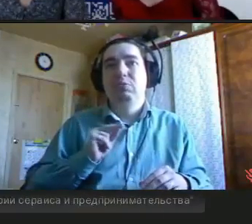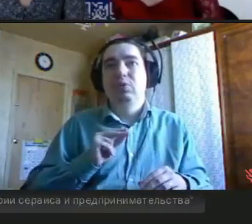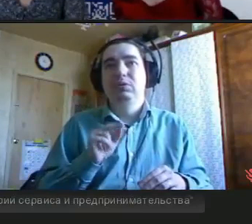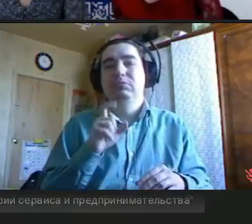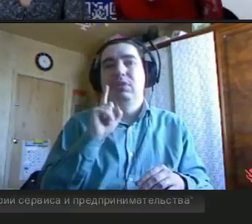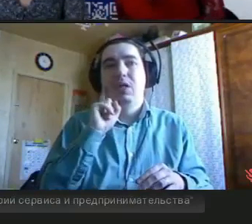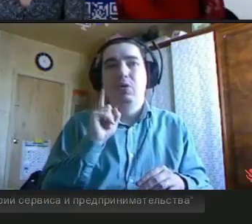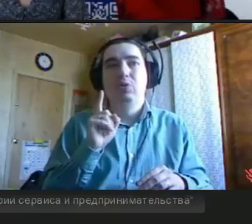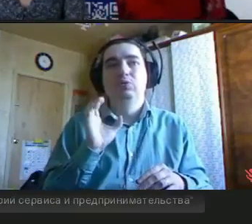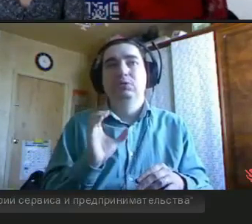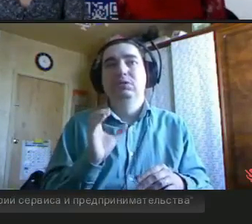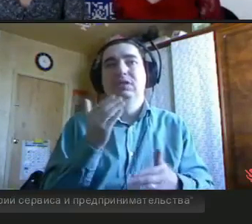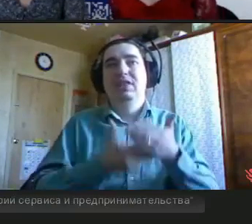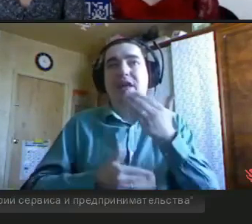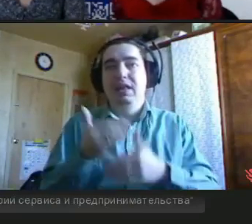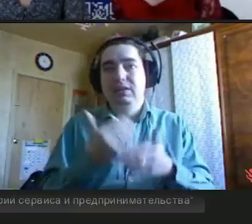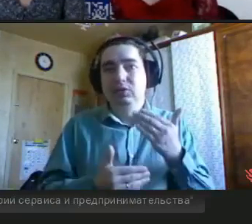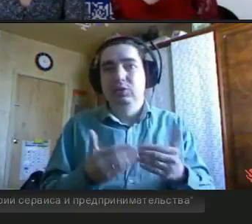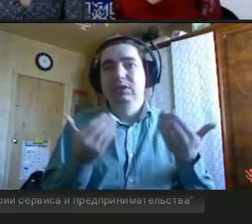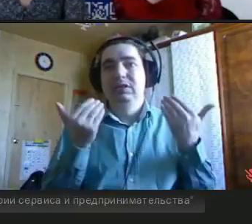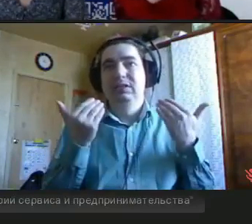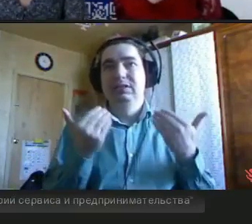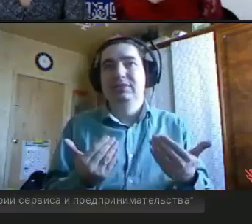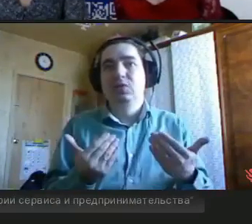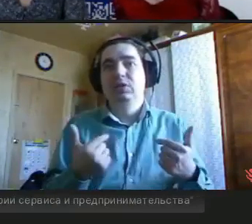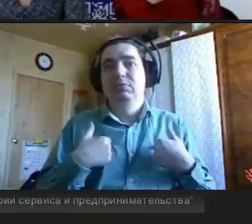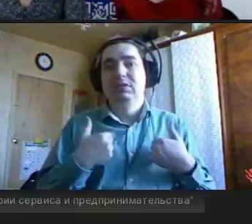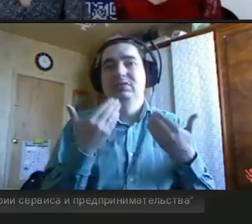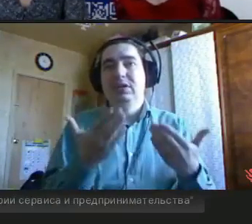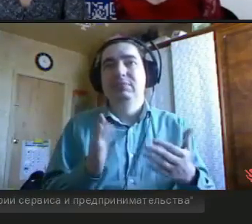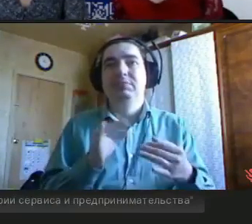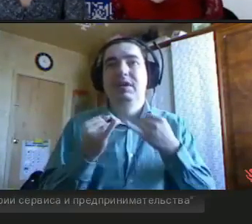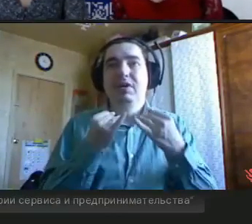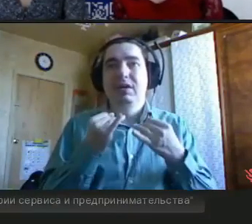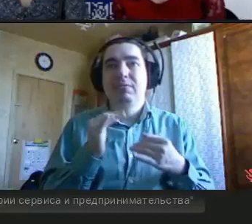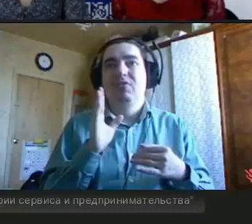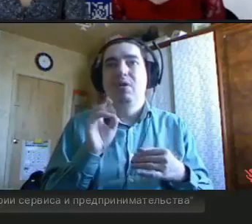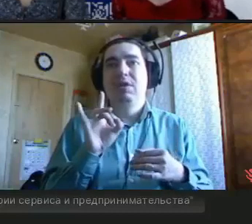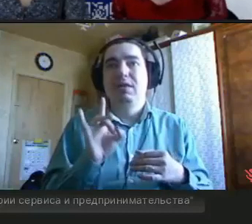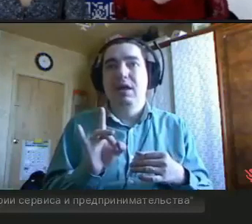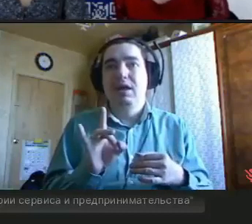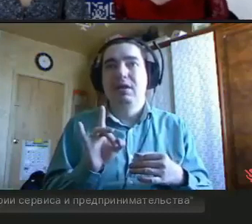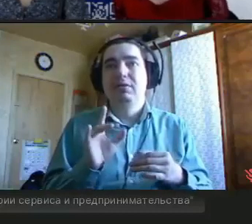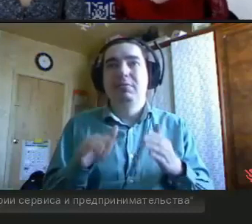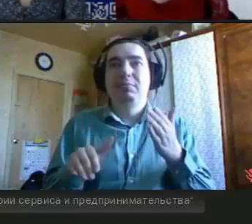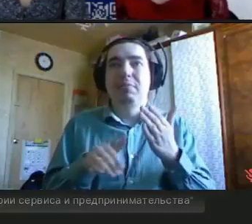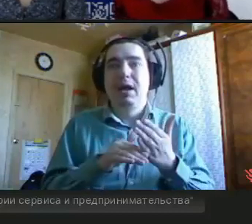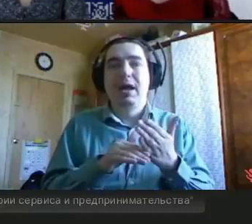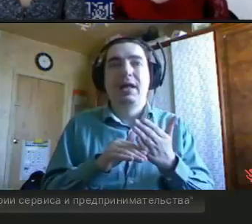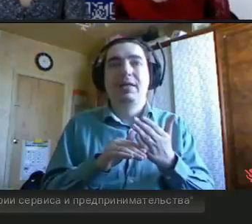вебинар на очень интересную тему, как школа особенного родителя помогает в